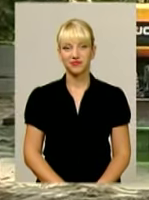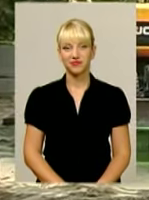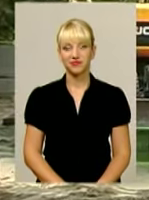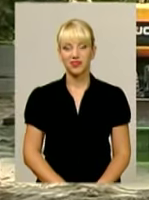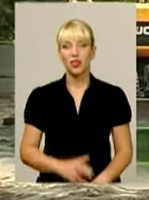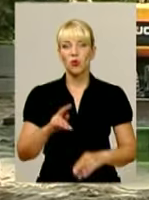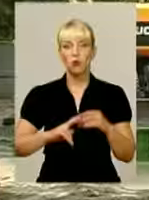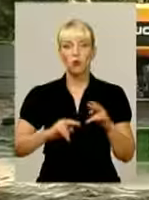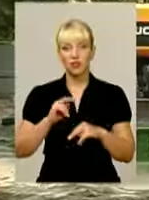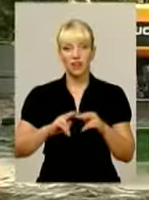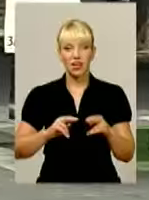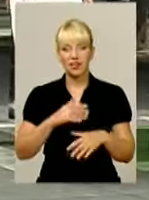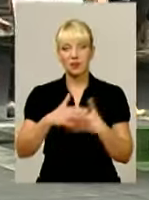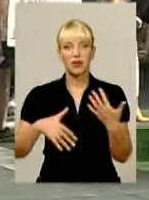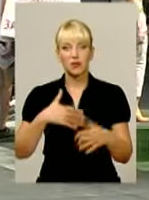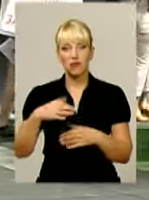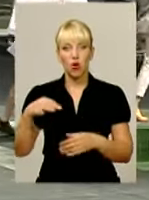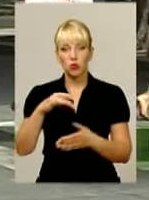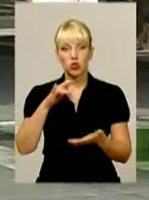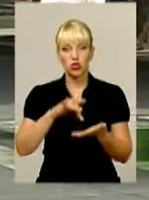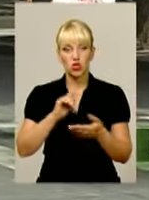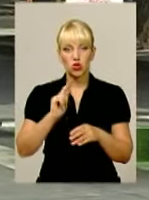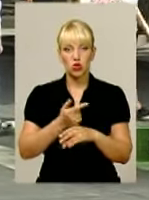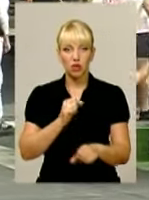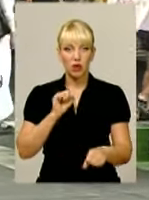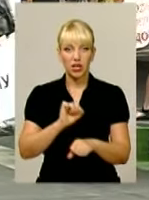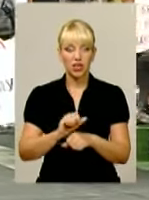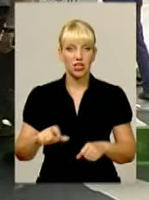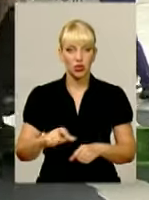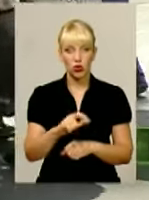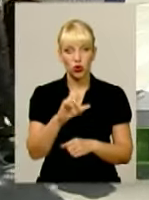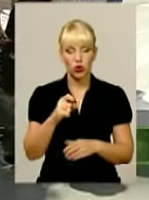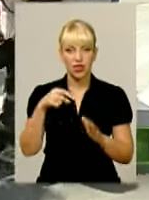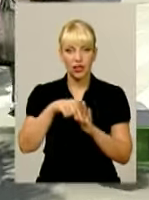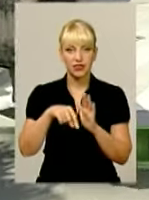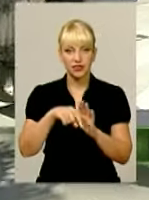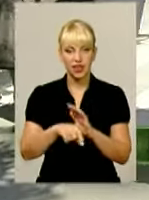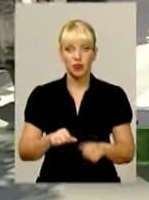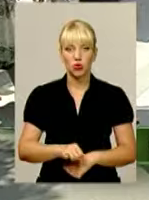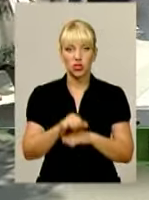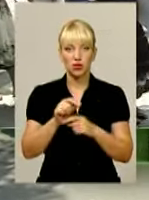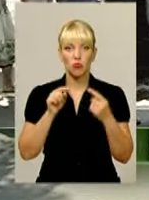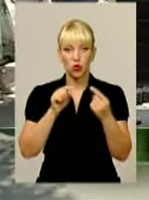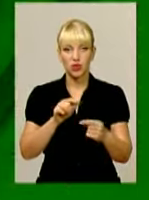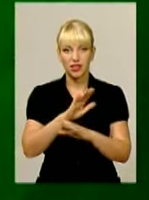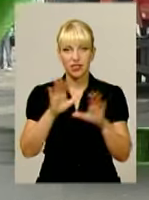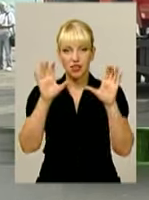Будівельні перипетії в обласному центрі знову перекрили дорогу на знак протесту проти незаконного будівництва.